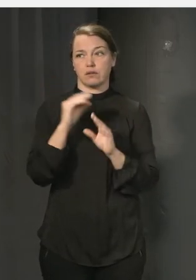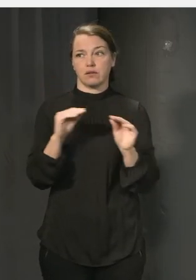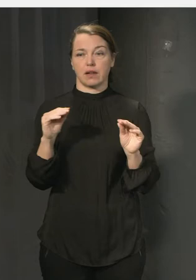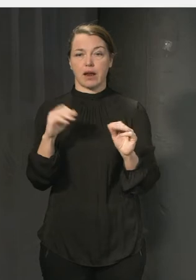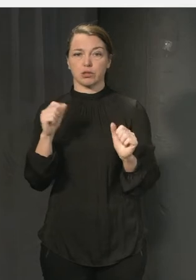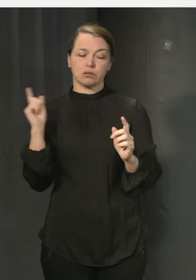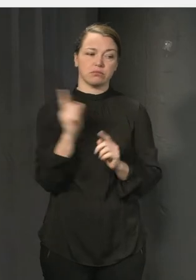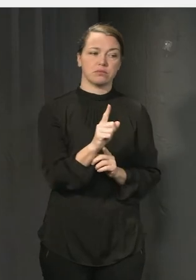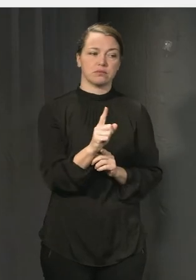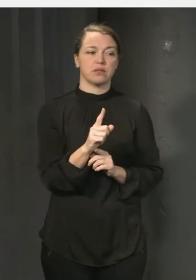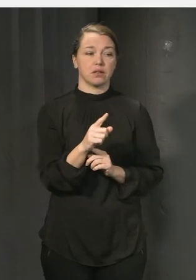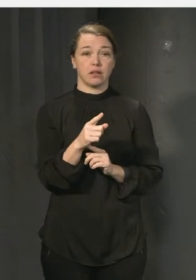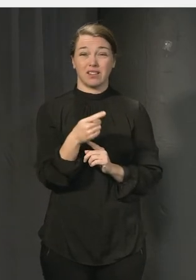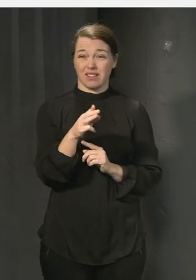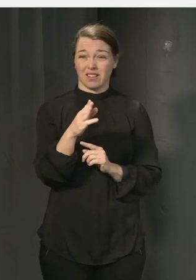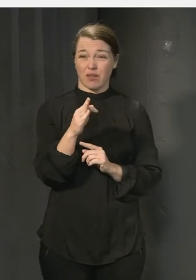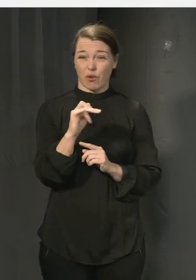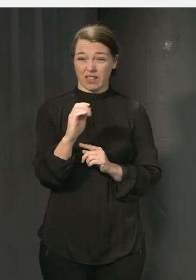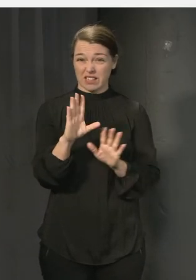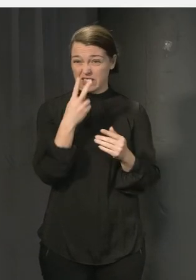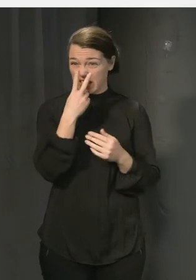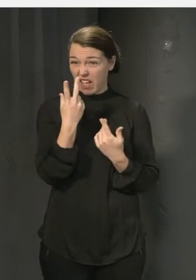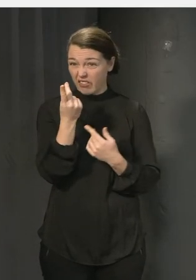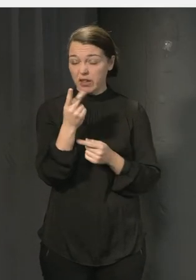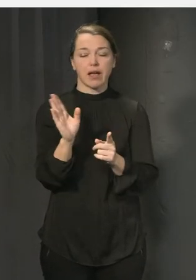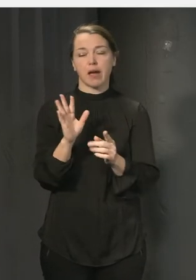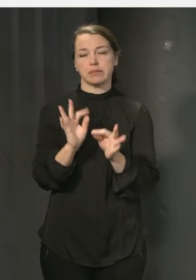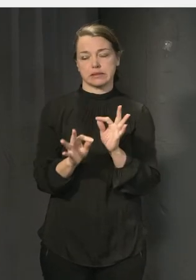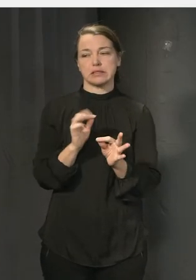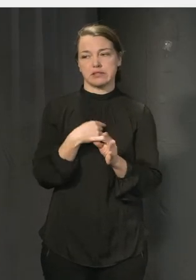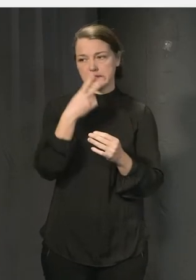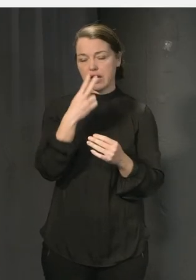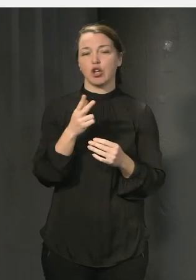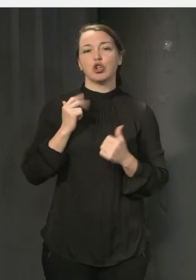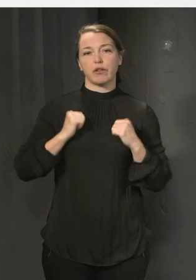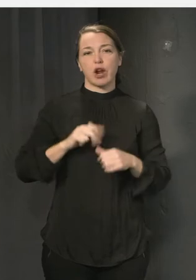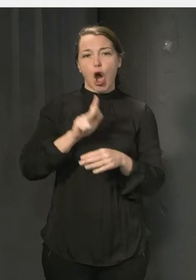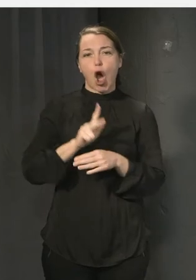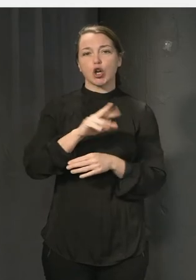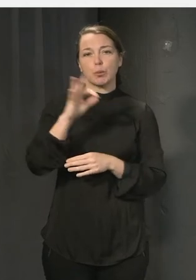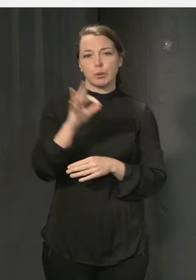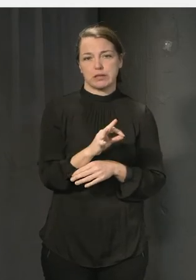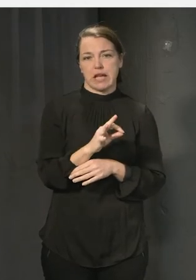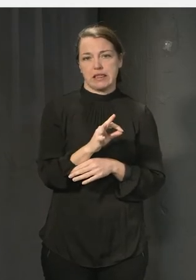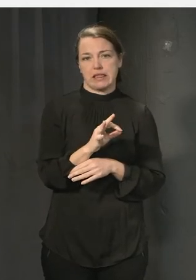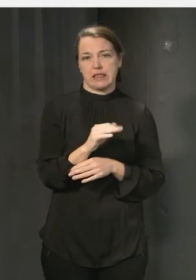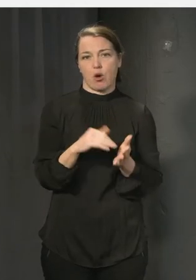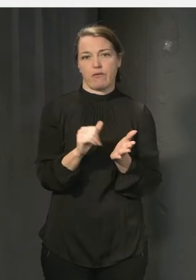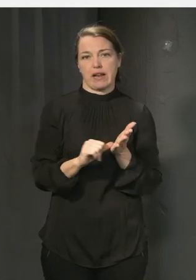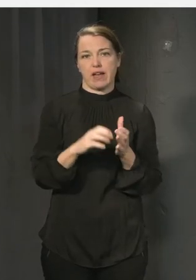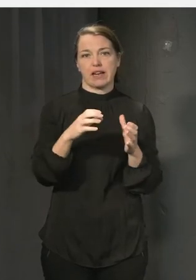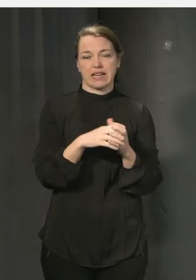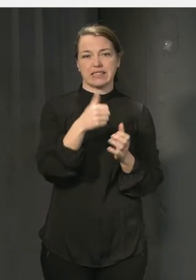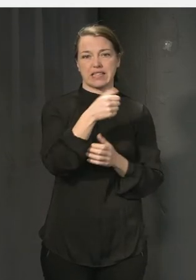tyvärr har vi sett i årets Friends-rapport då så var det tyvärr 18% av eleverna i årskurs